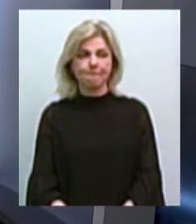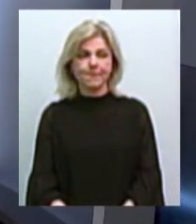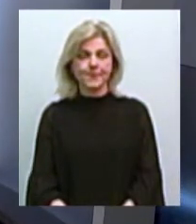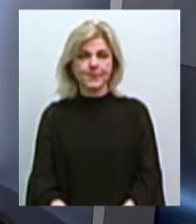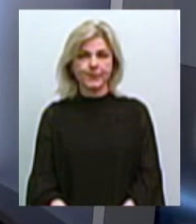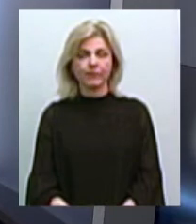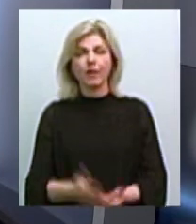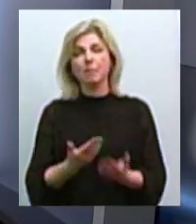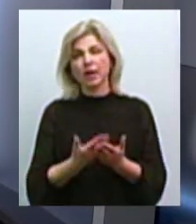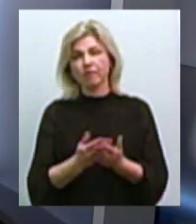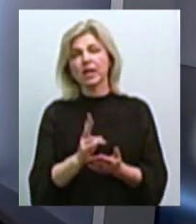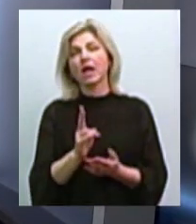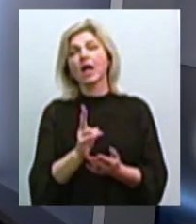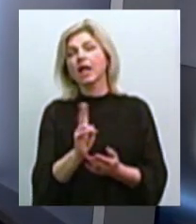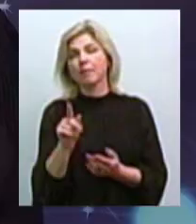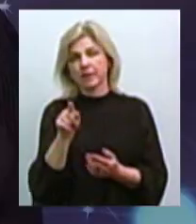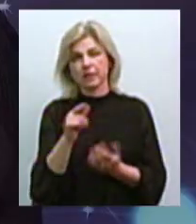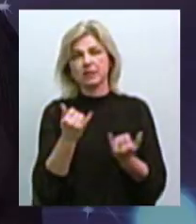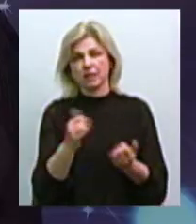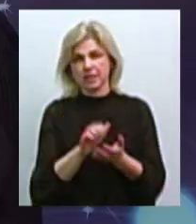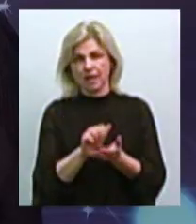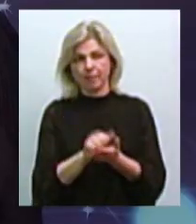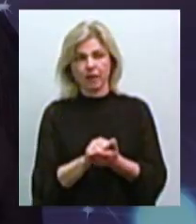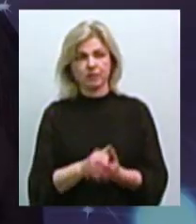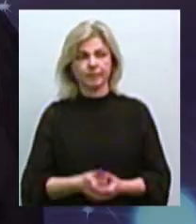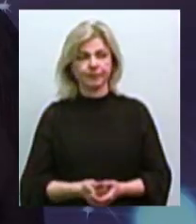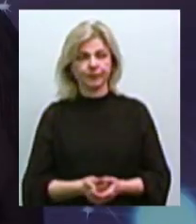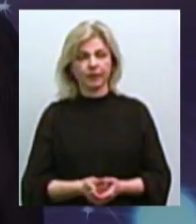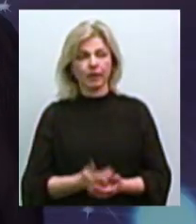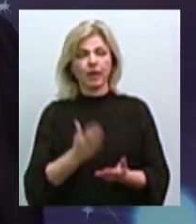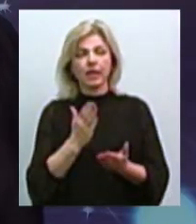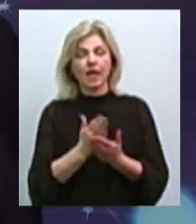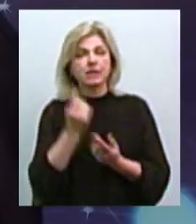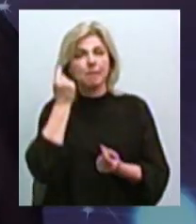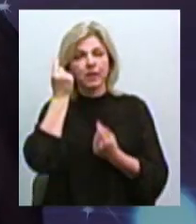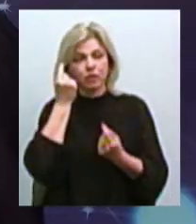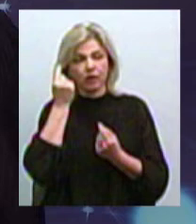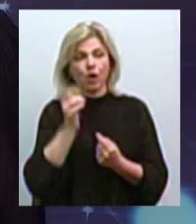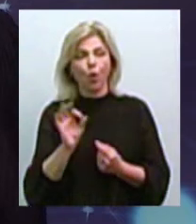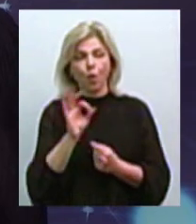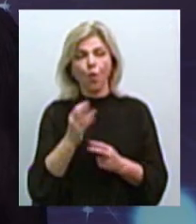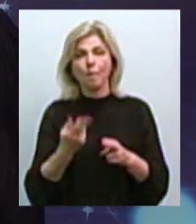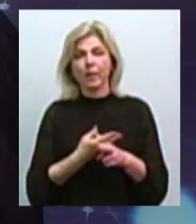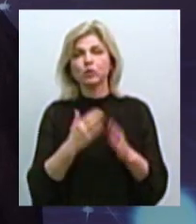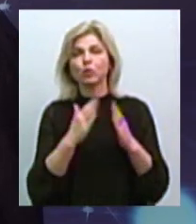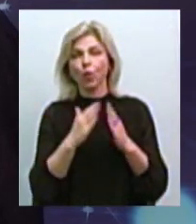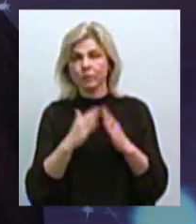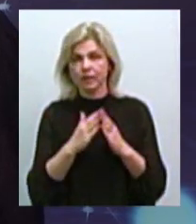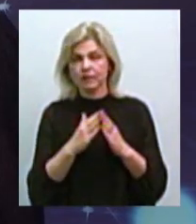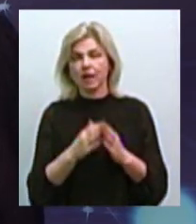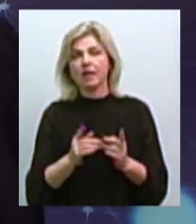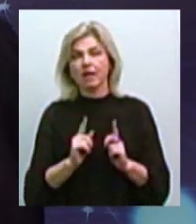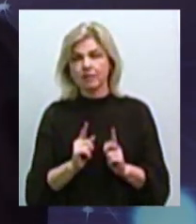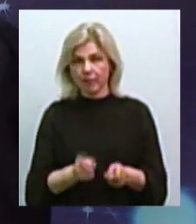зараз займаєтесь? Діло в тому, що є стереотипне мишлення по поводу бездомності. На самом деле,